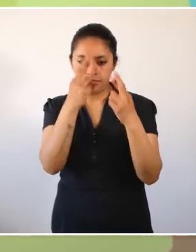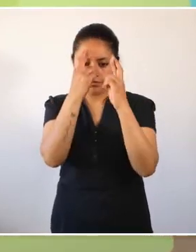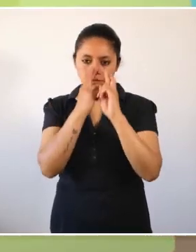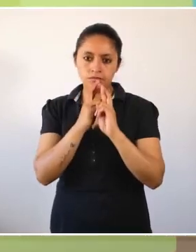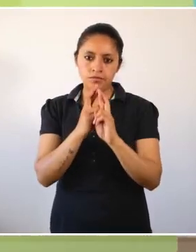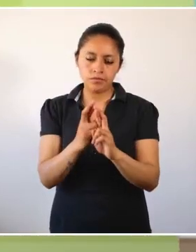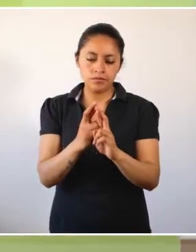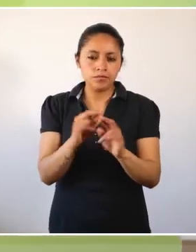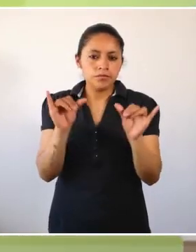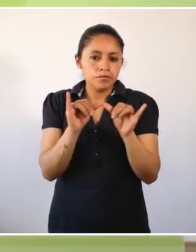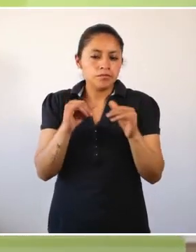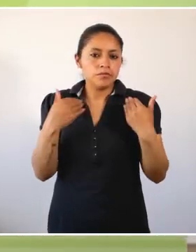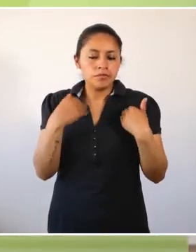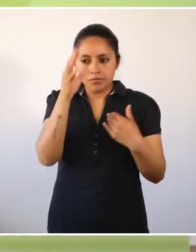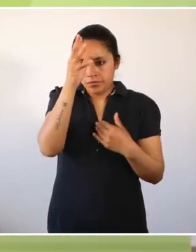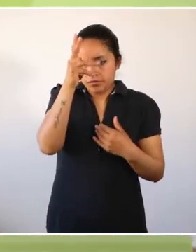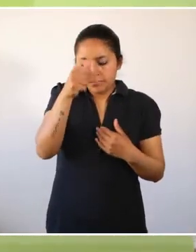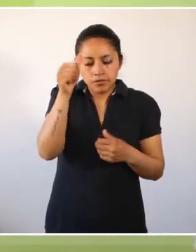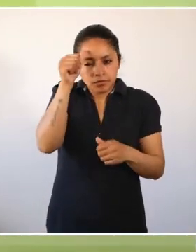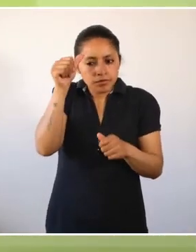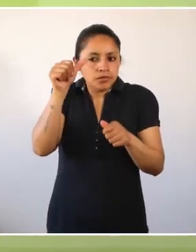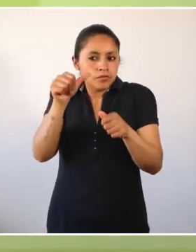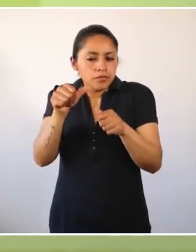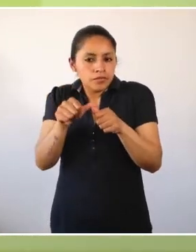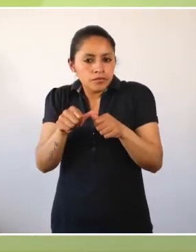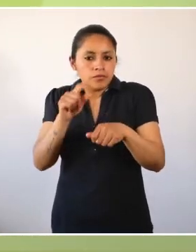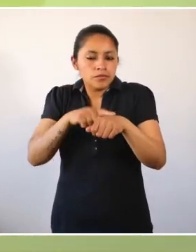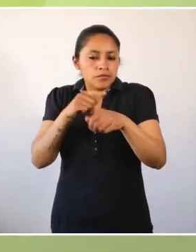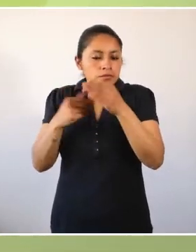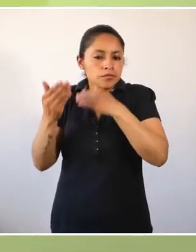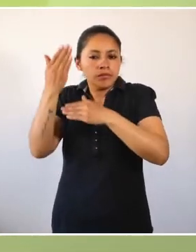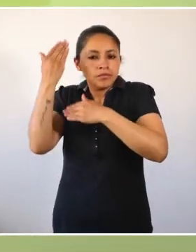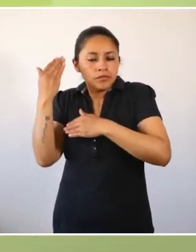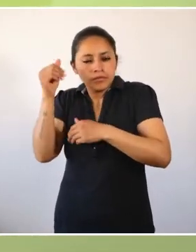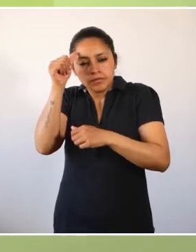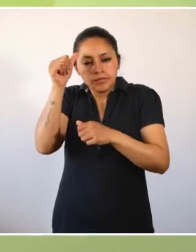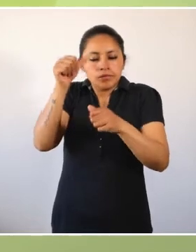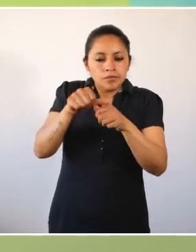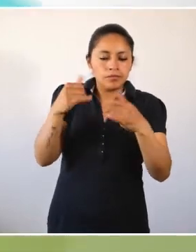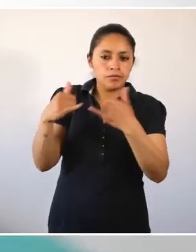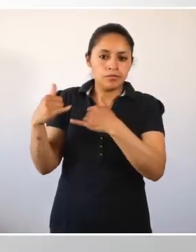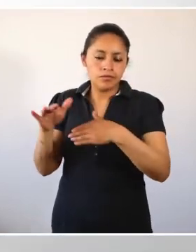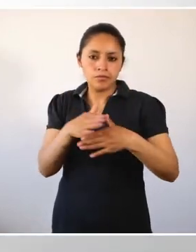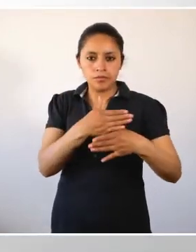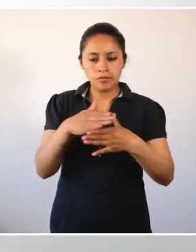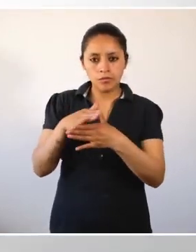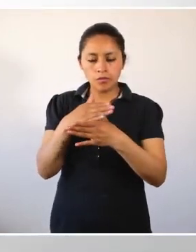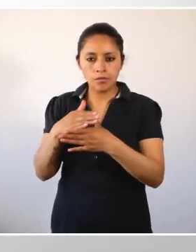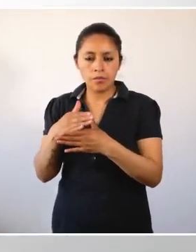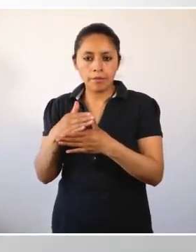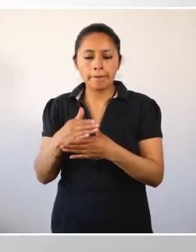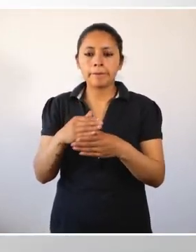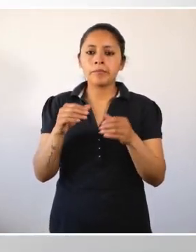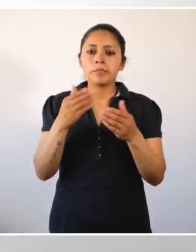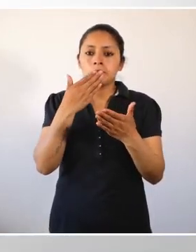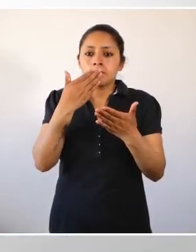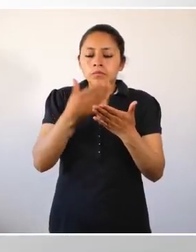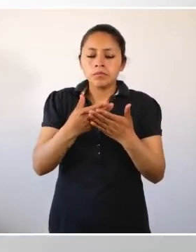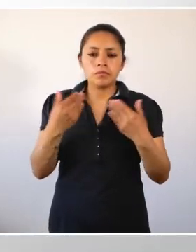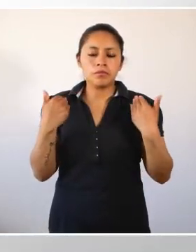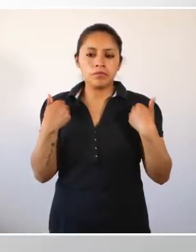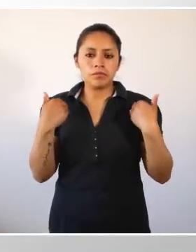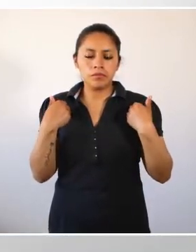wawaznikita, chaita, pughlanak. Ya napasunkichis, estres niskata orko naikichis pach. Wasipi tuku, yachachita,